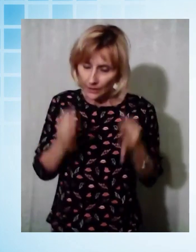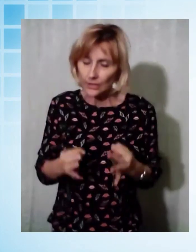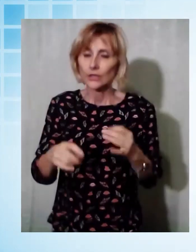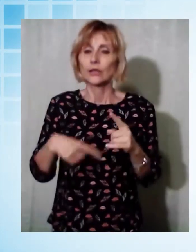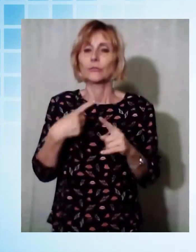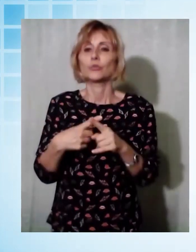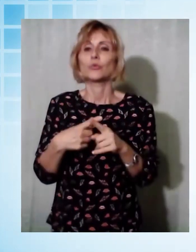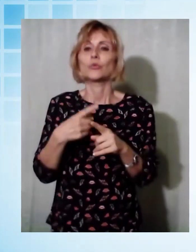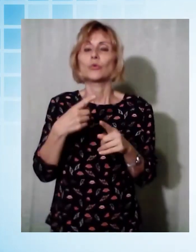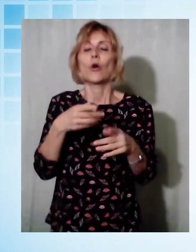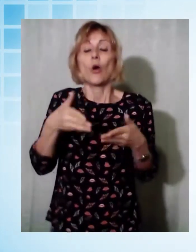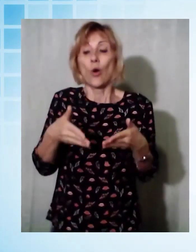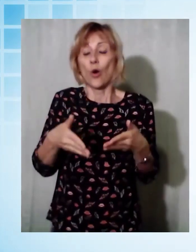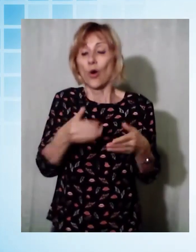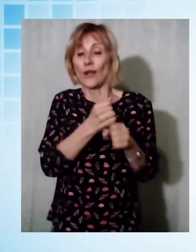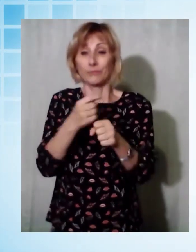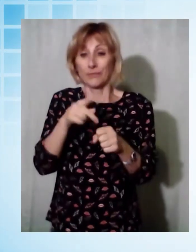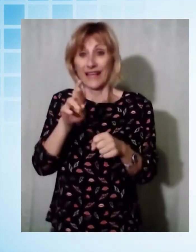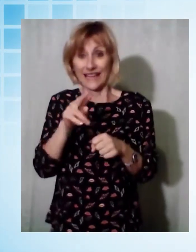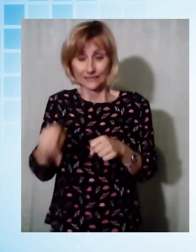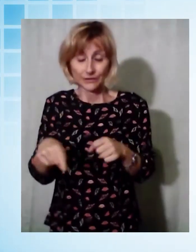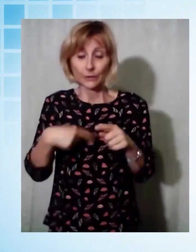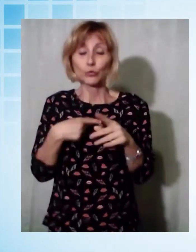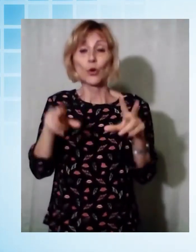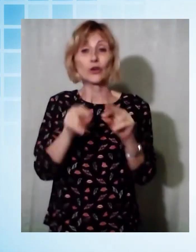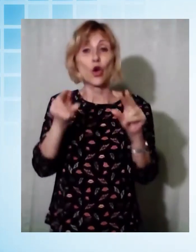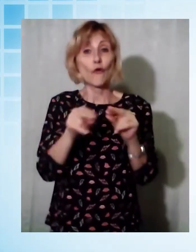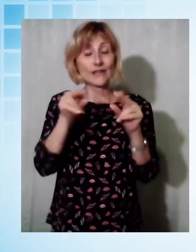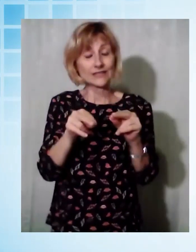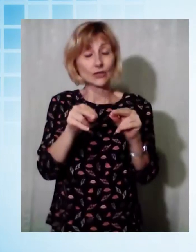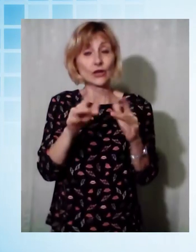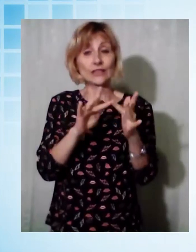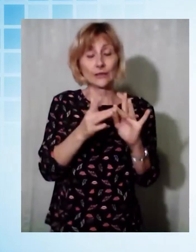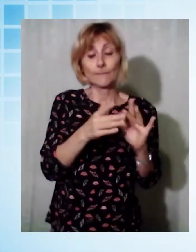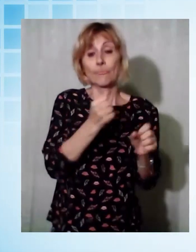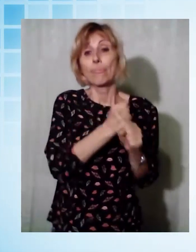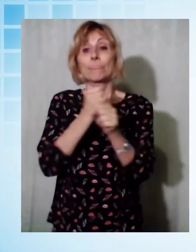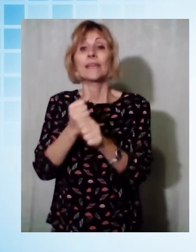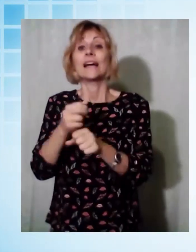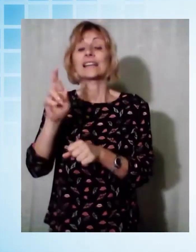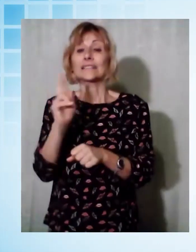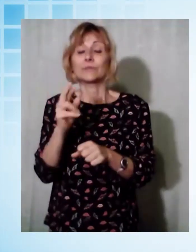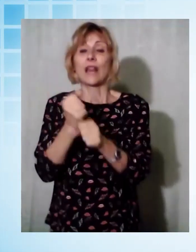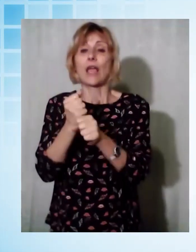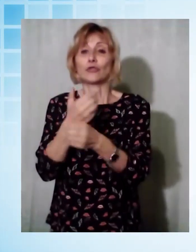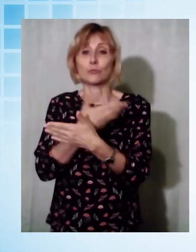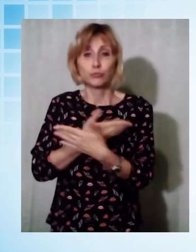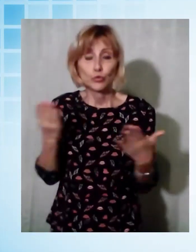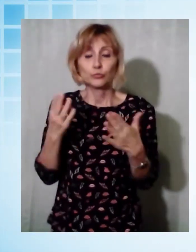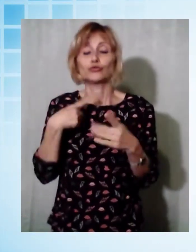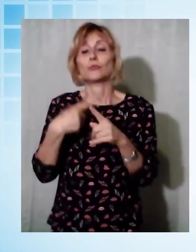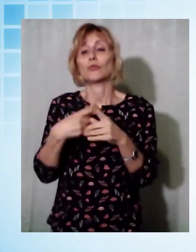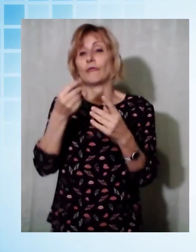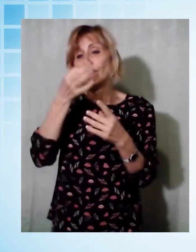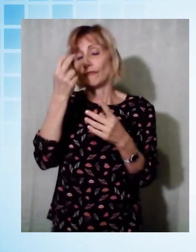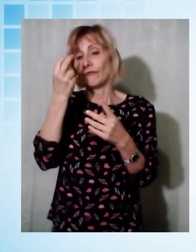Raspini, e di innovazione digitale. A Raspini vanno le deleghe ai lavori pubblici e alla manutenzione del verde, mantiene